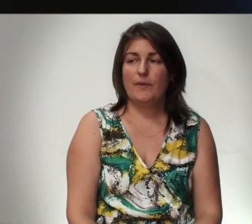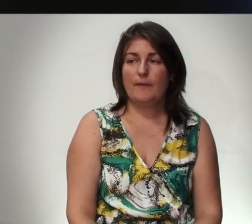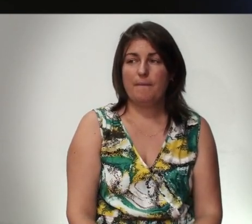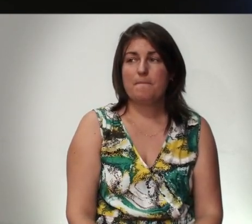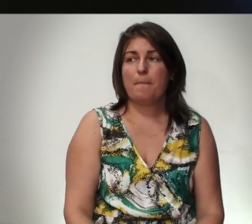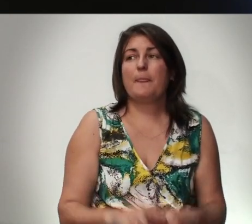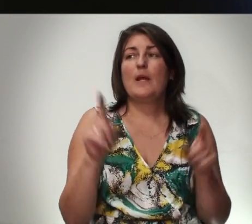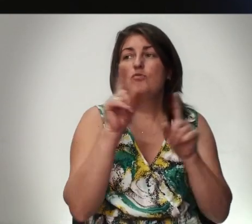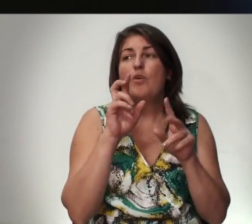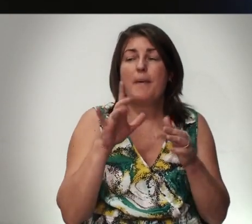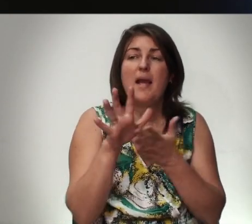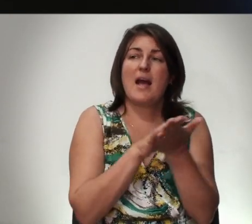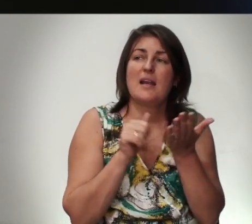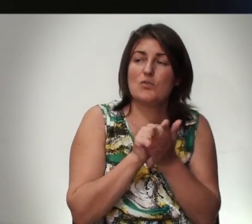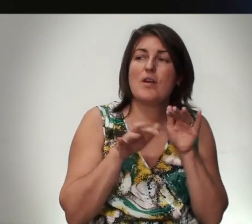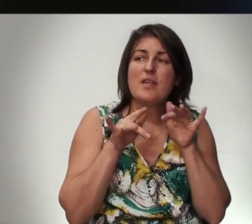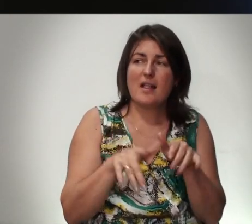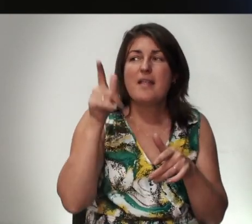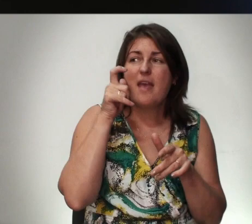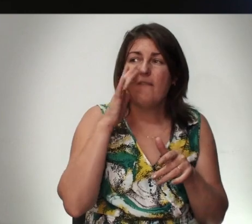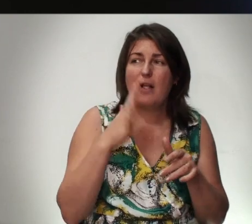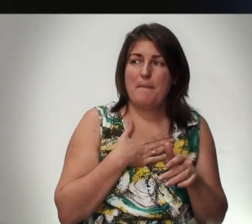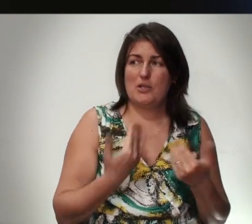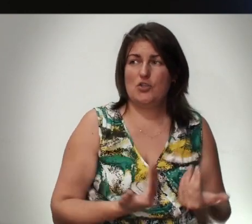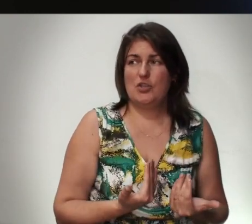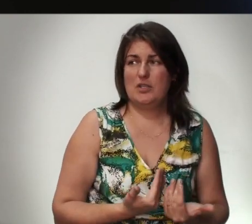Чтобы Разрушить Дела Дьявола В моей Жизни